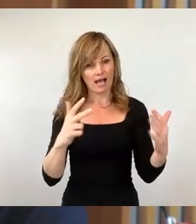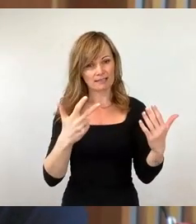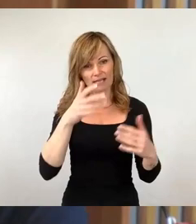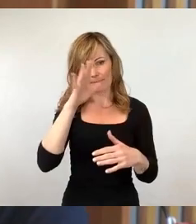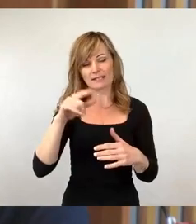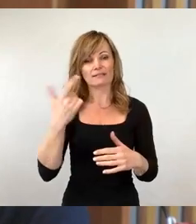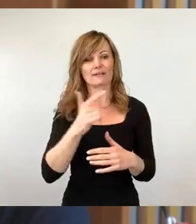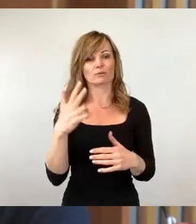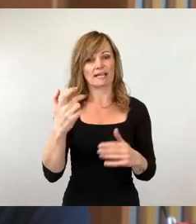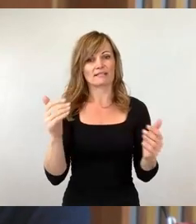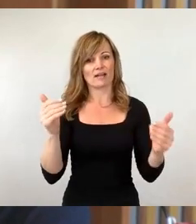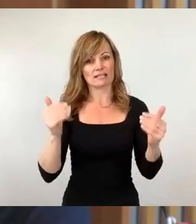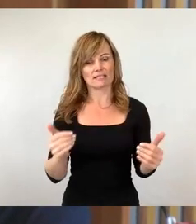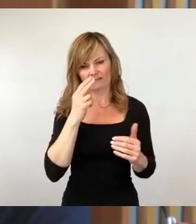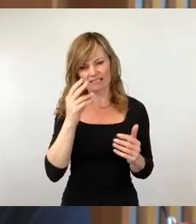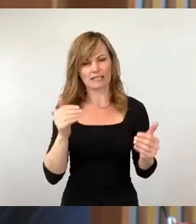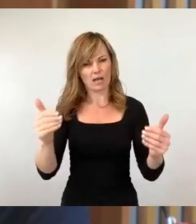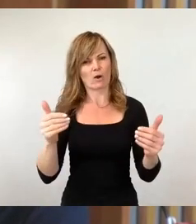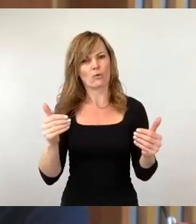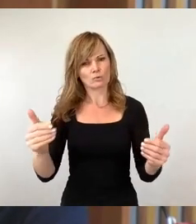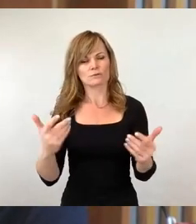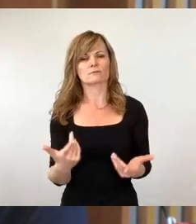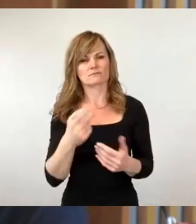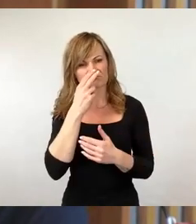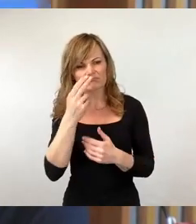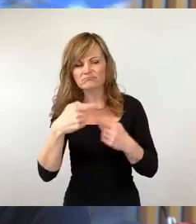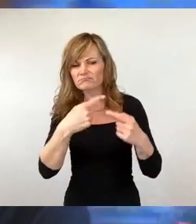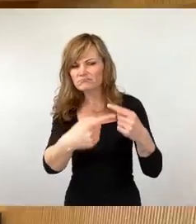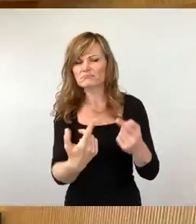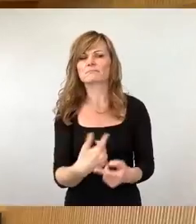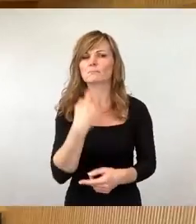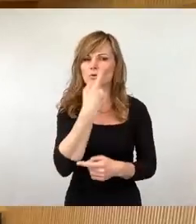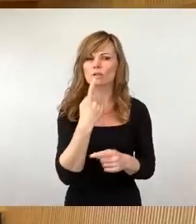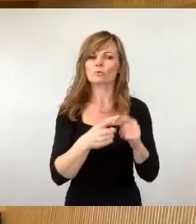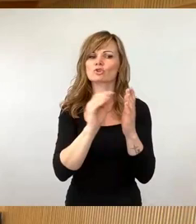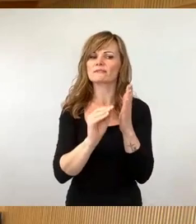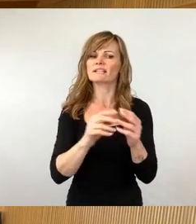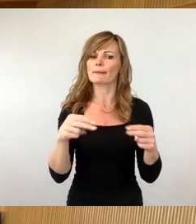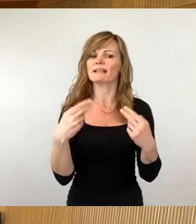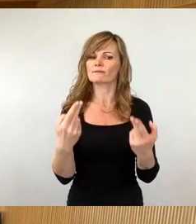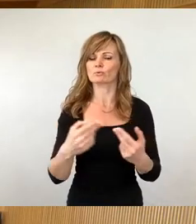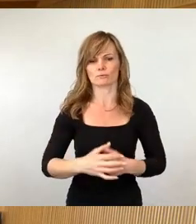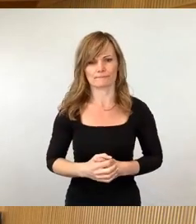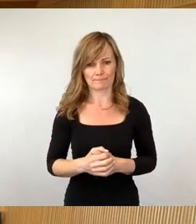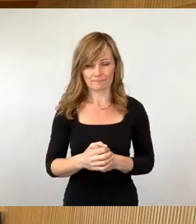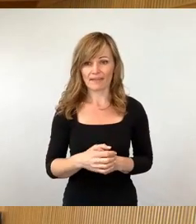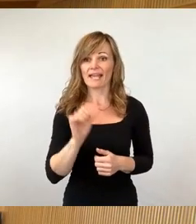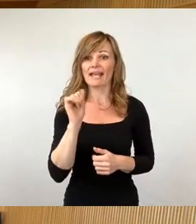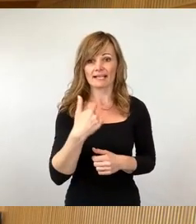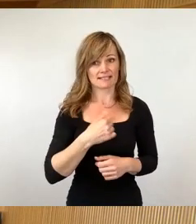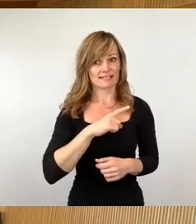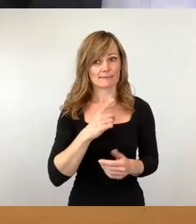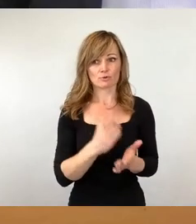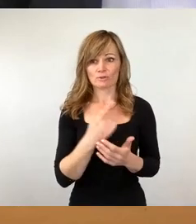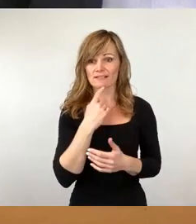entwickelt. Ich bitte um mündliche und schriftliche Beantwortung. Erstens hatte ich eingangs schon gesagt, dass sehr wohl